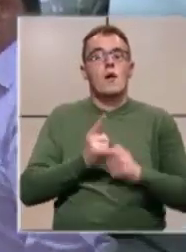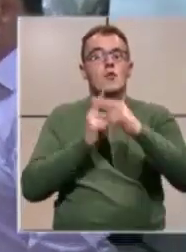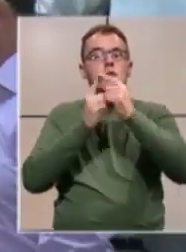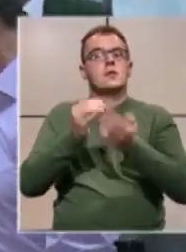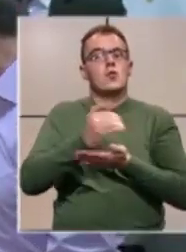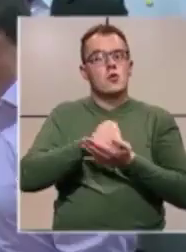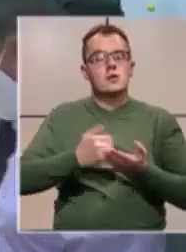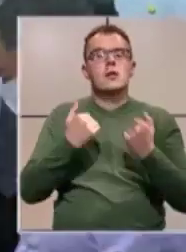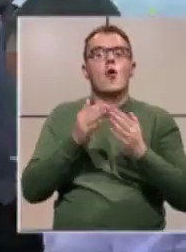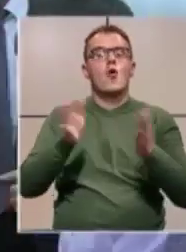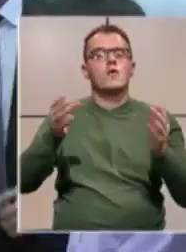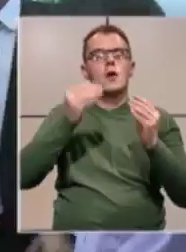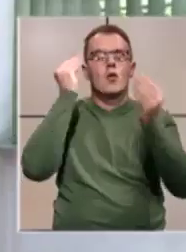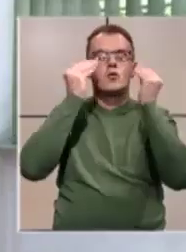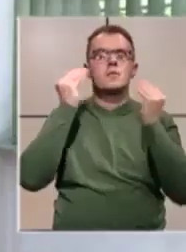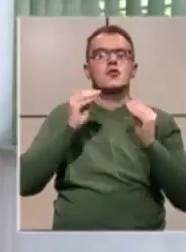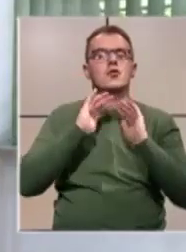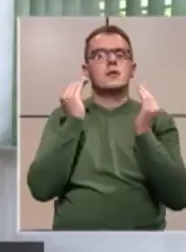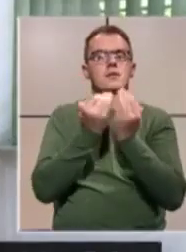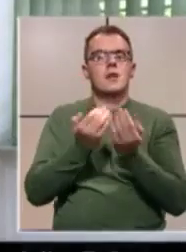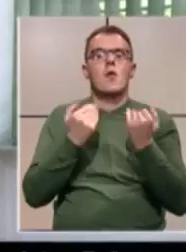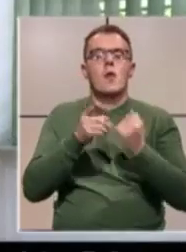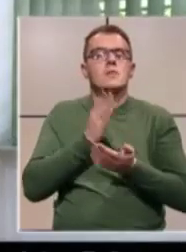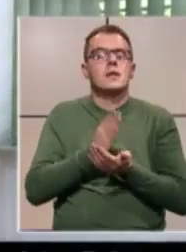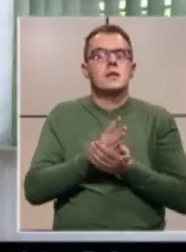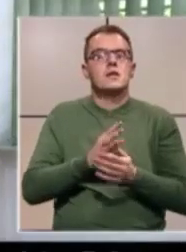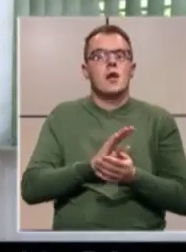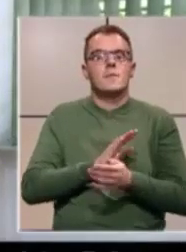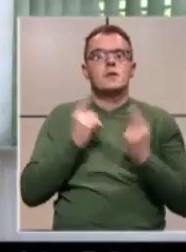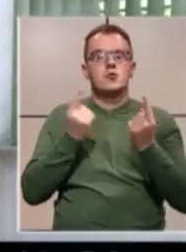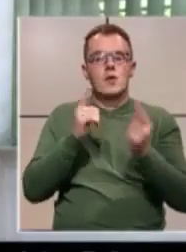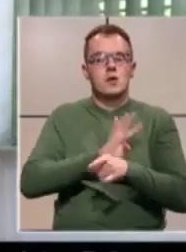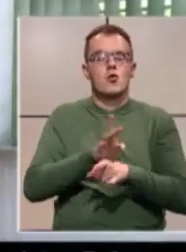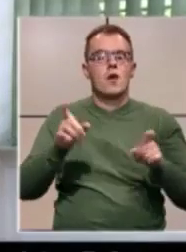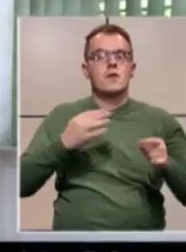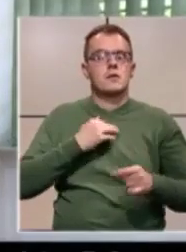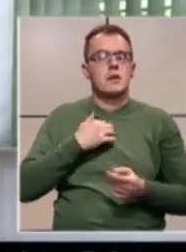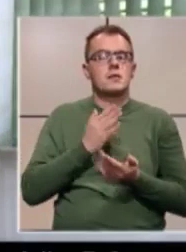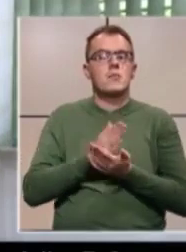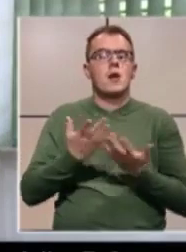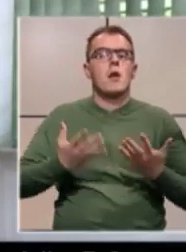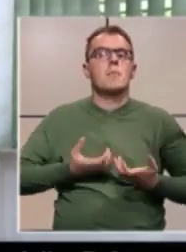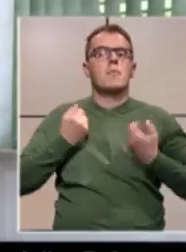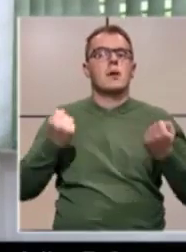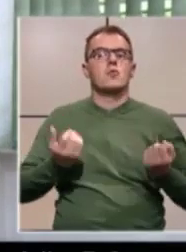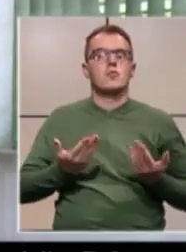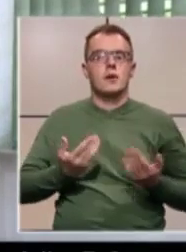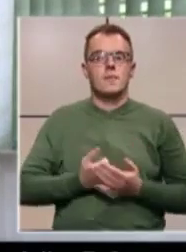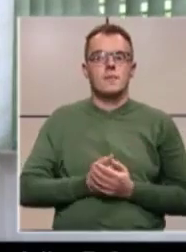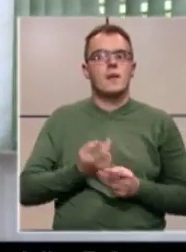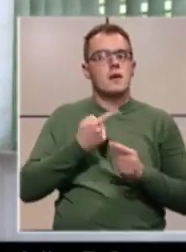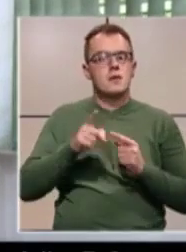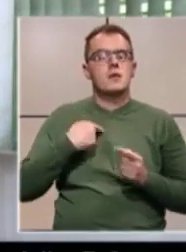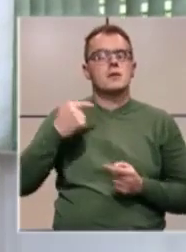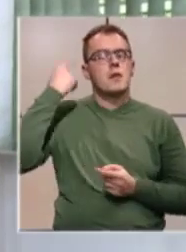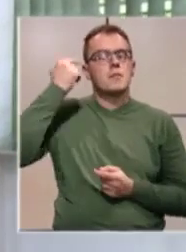iskoristila da otvori kozmetički salon. Kad se desila situacija sa koronavirusom, ja iskreno sam bila prepadnuta, jer